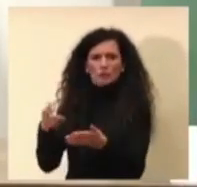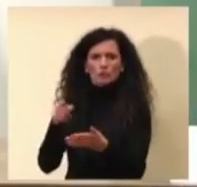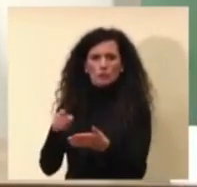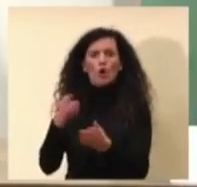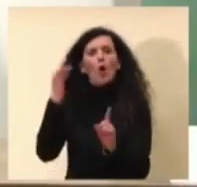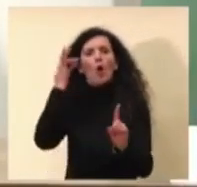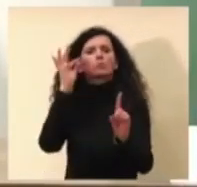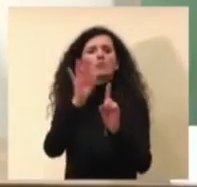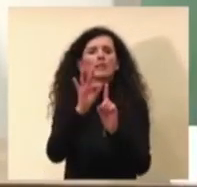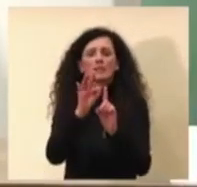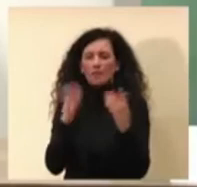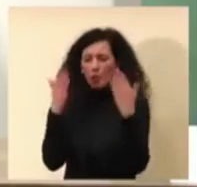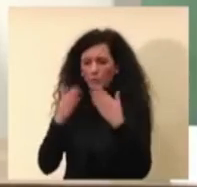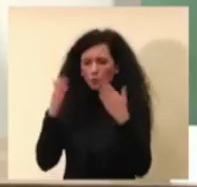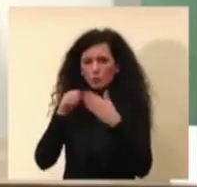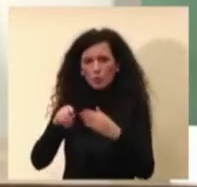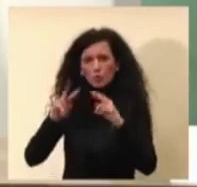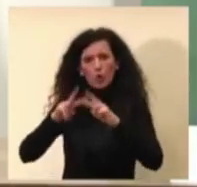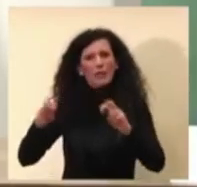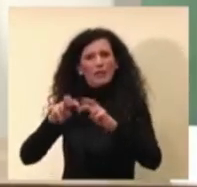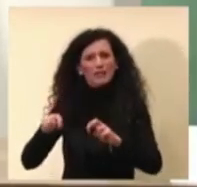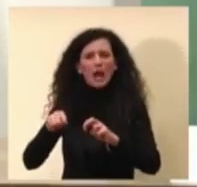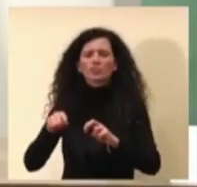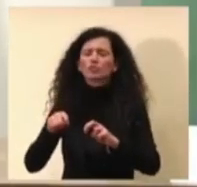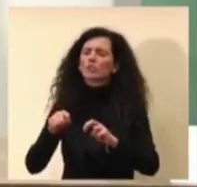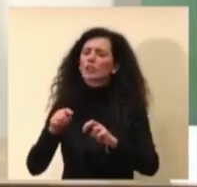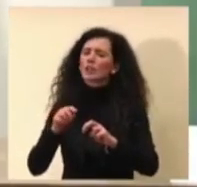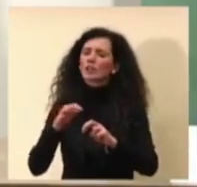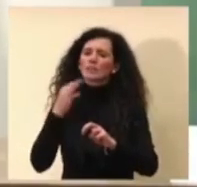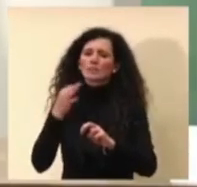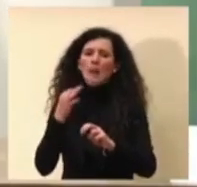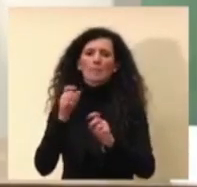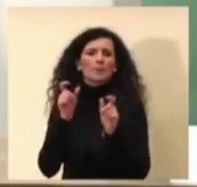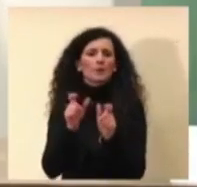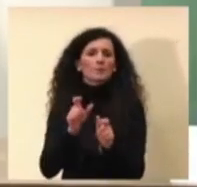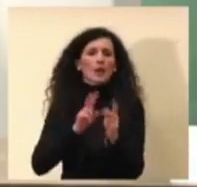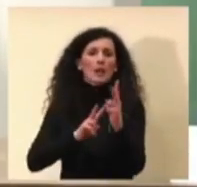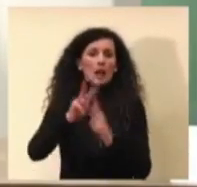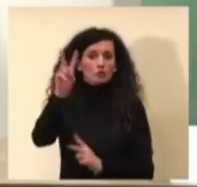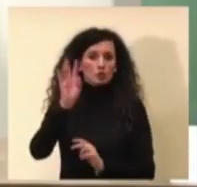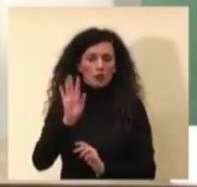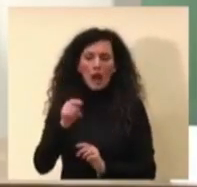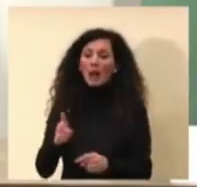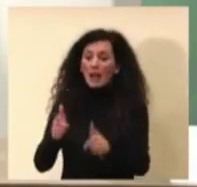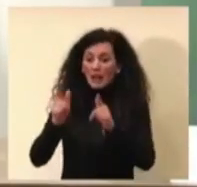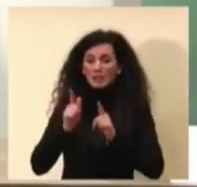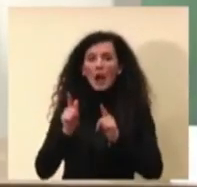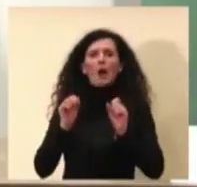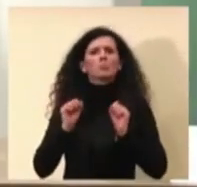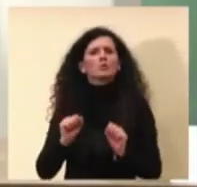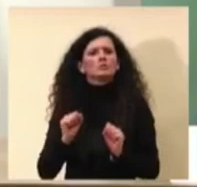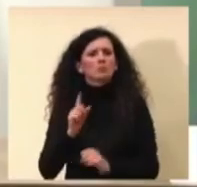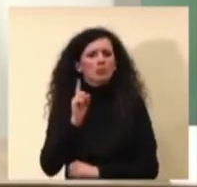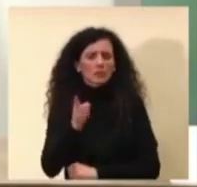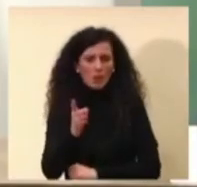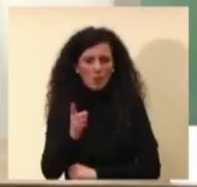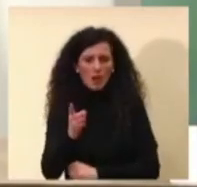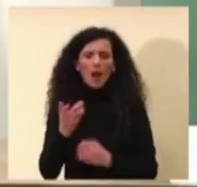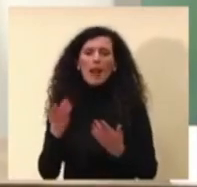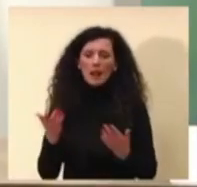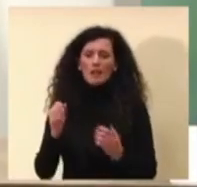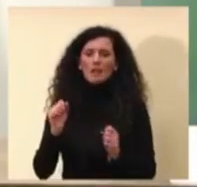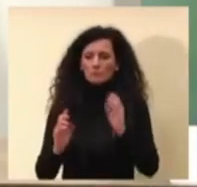studio era una finalità di prevalenza nazionale che ci permette e ci permette ci ha permesso e ci permette di anche